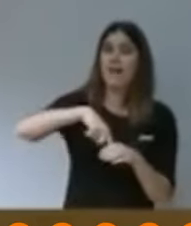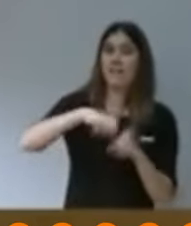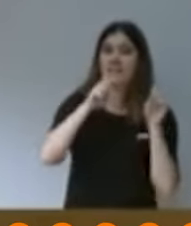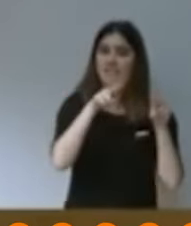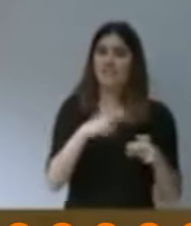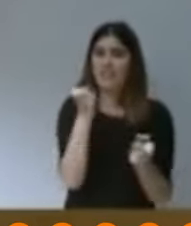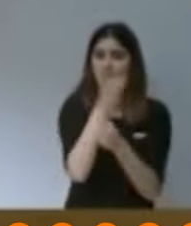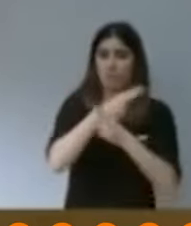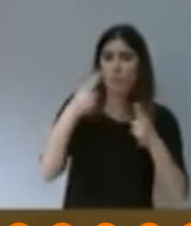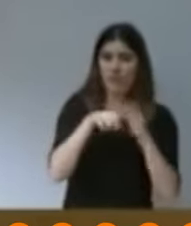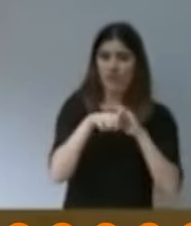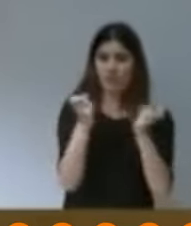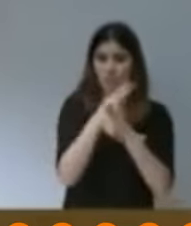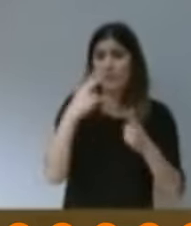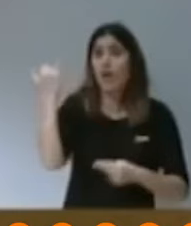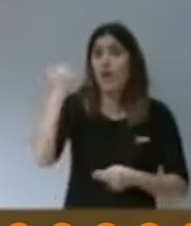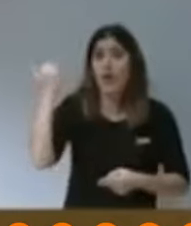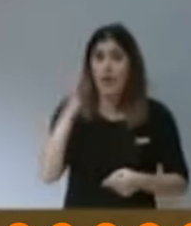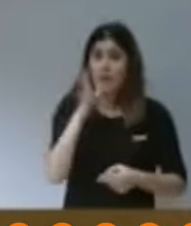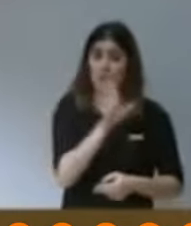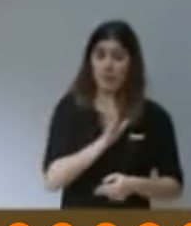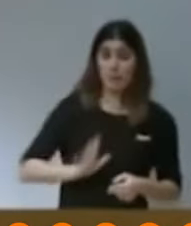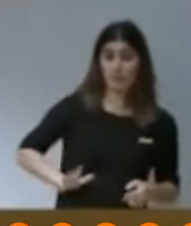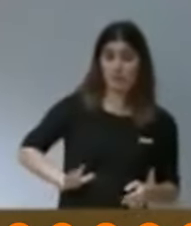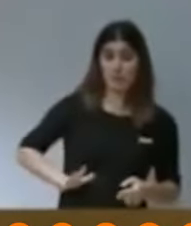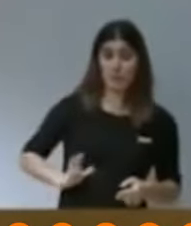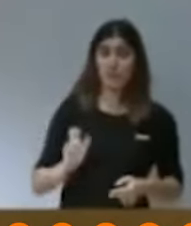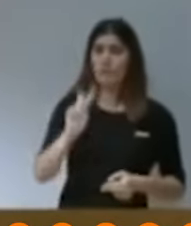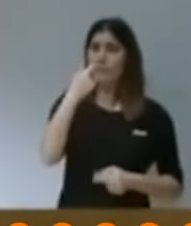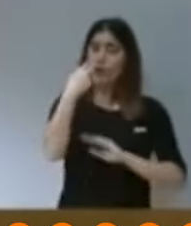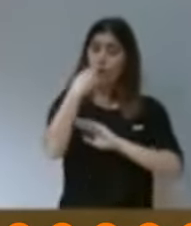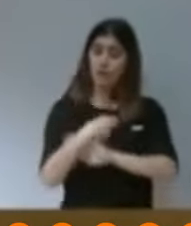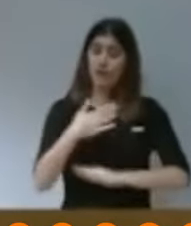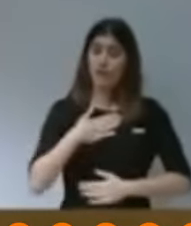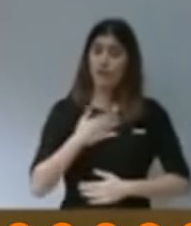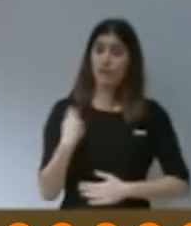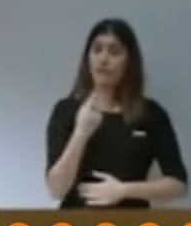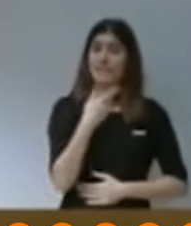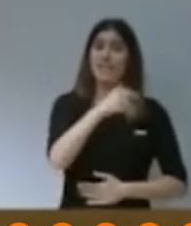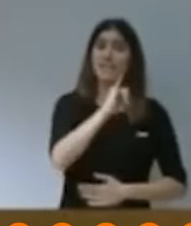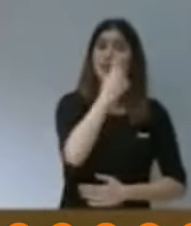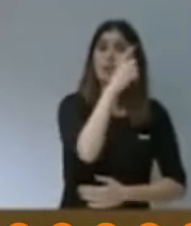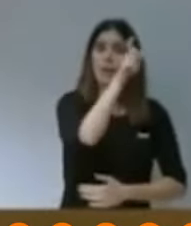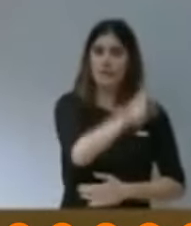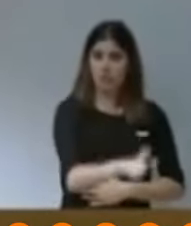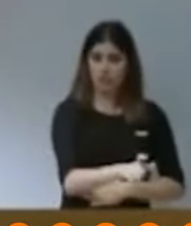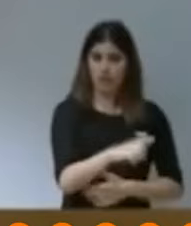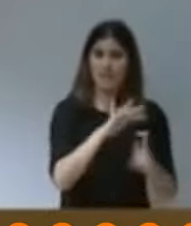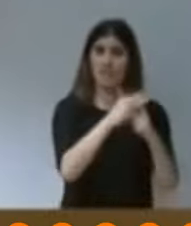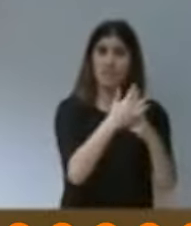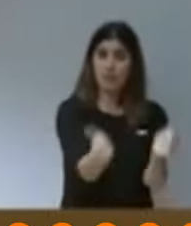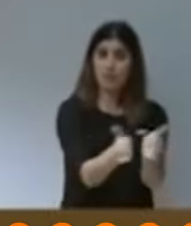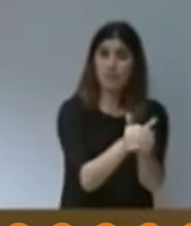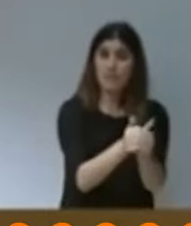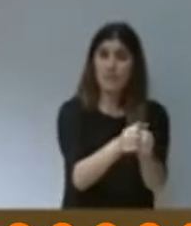de residències públiques de gestió pública, però mentrestant la meva primera obligació és que no n'hi hagi ni una sola persona en